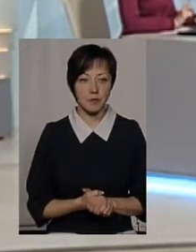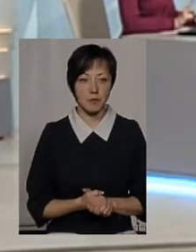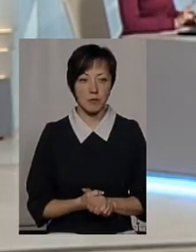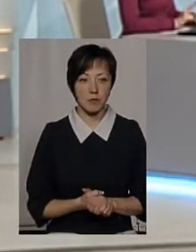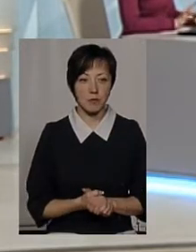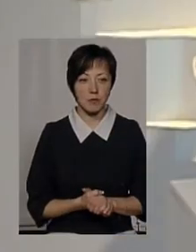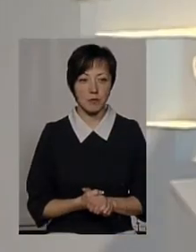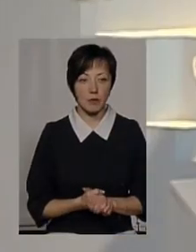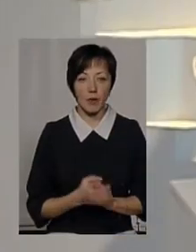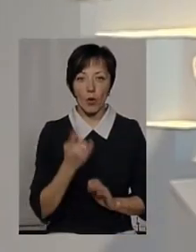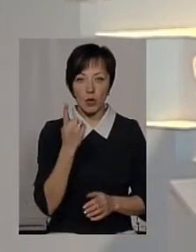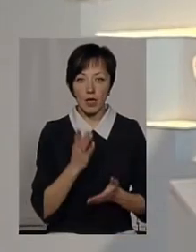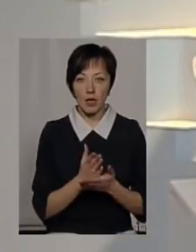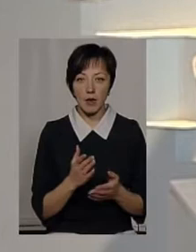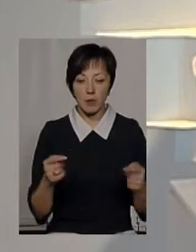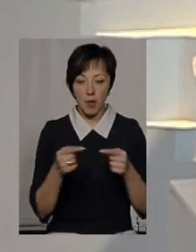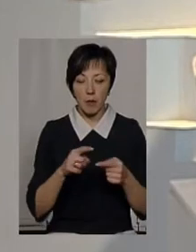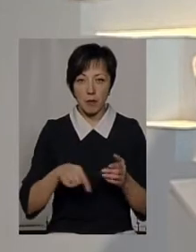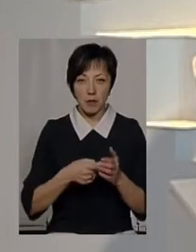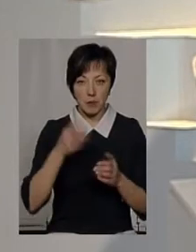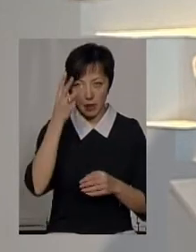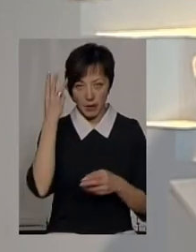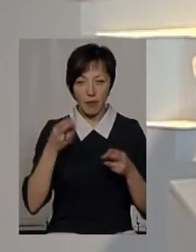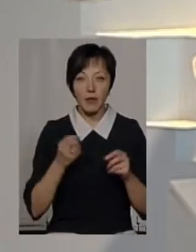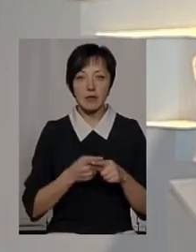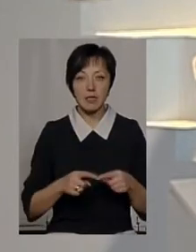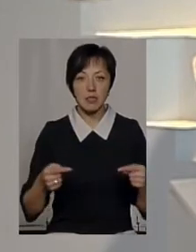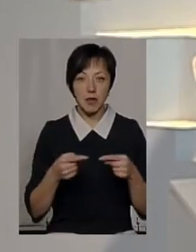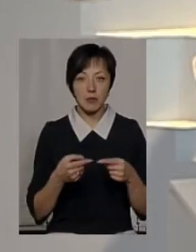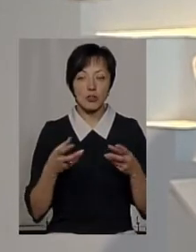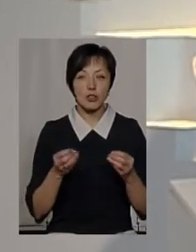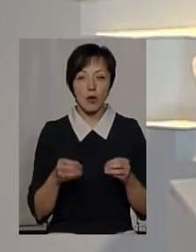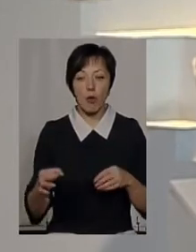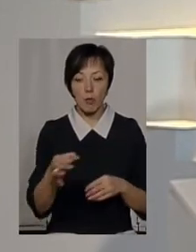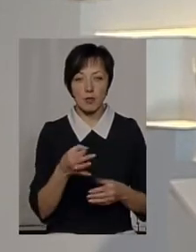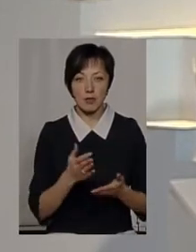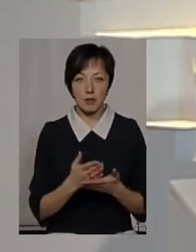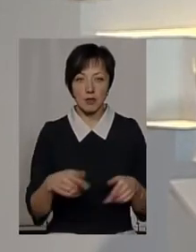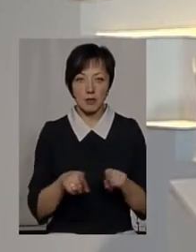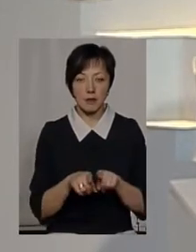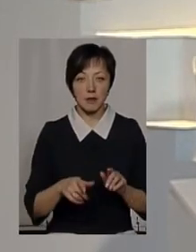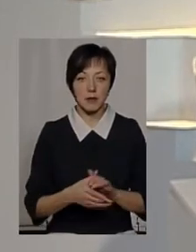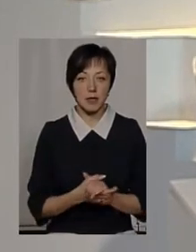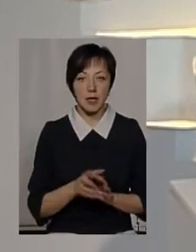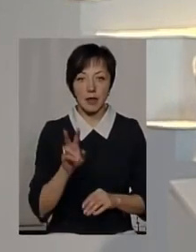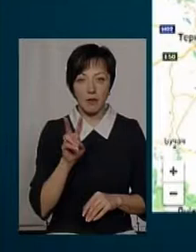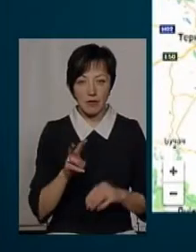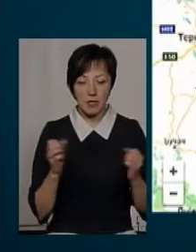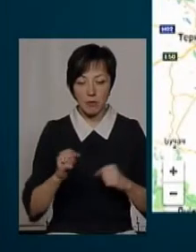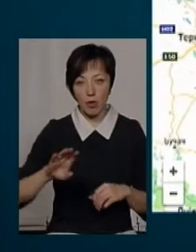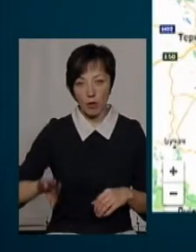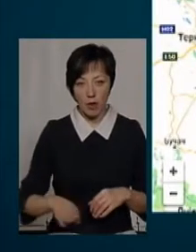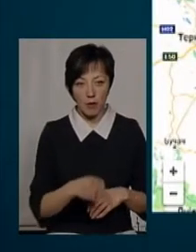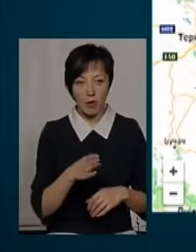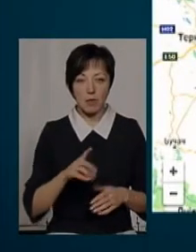Бачу, що одна ця яма є прямо в самому Хмельницькому. Де це саме і де ще по області такі є? Дивіться, дві зимувальних ями,